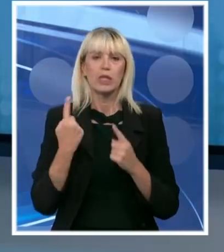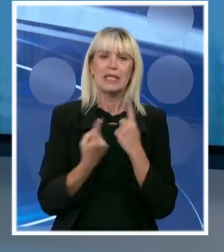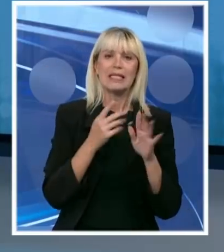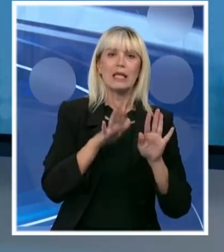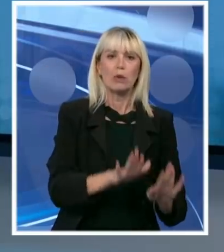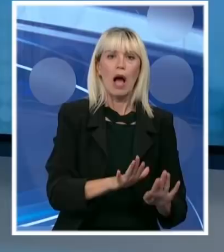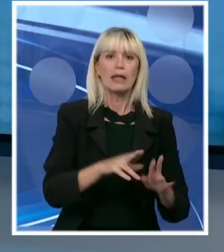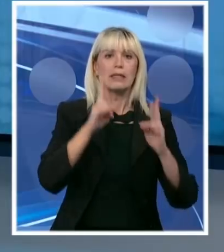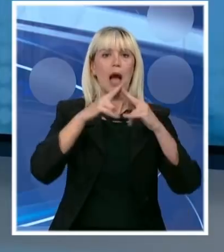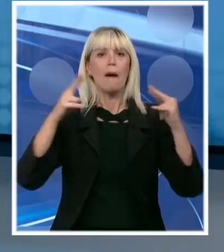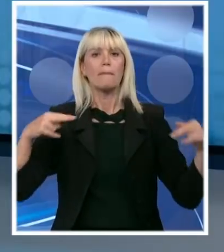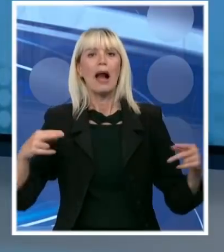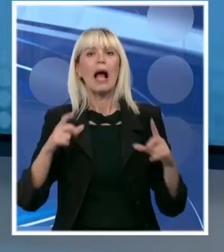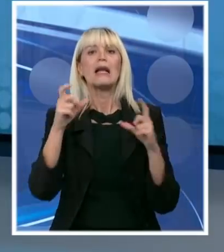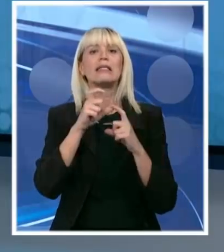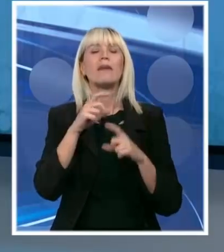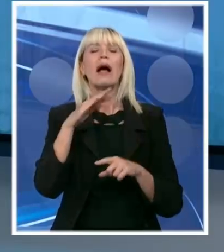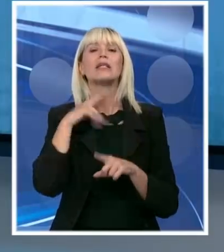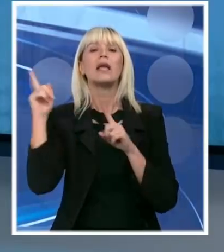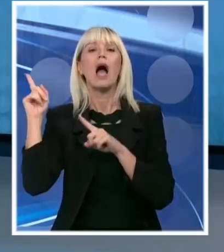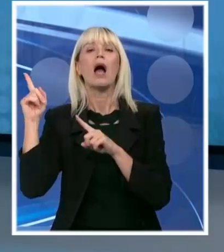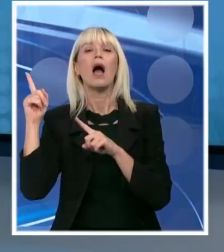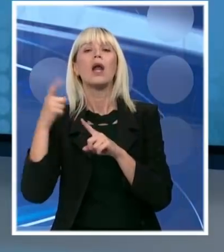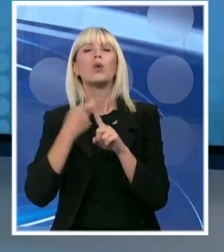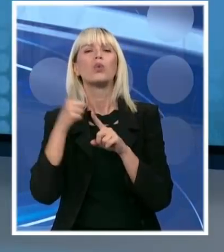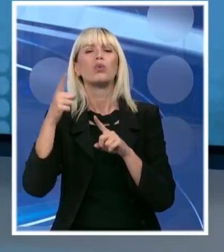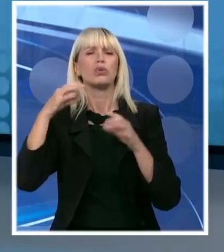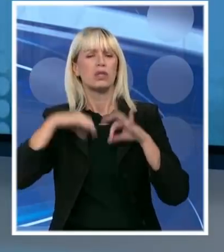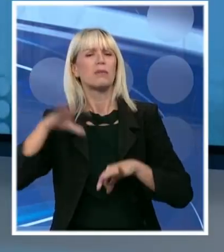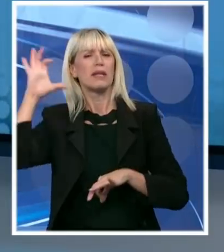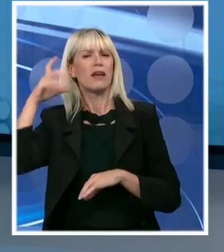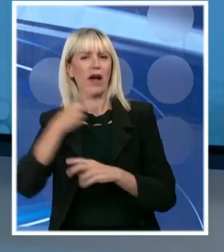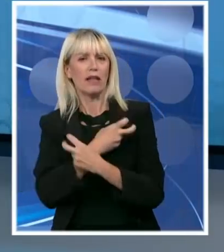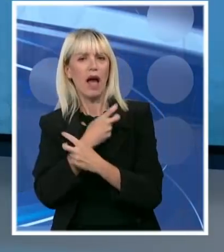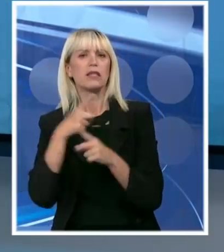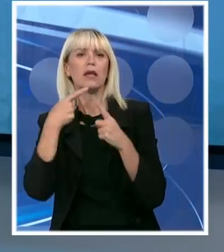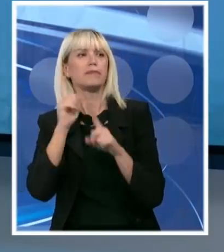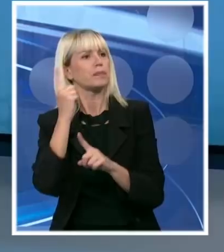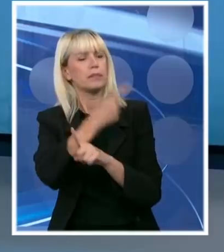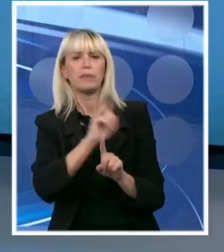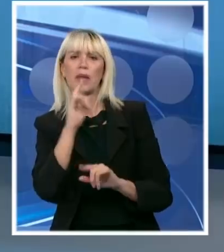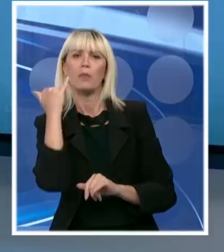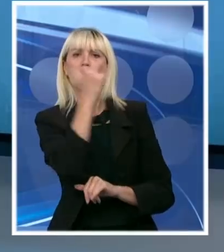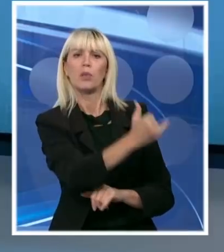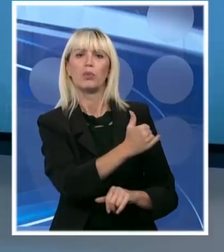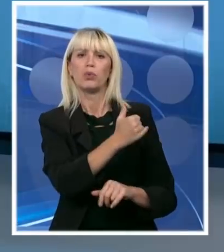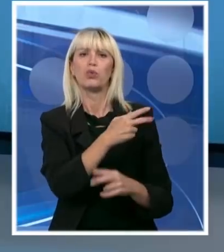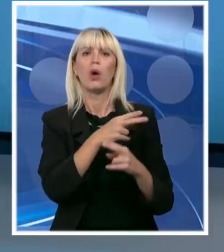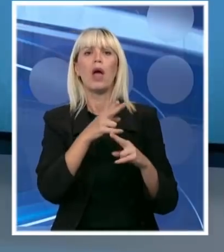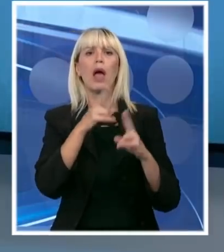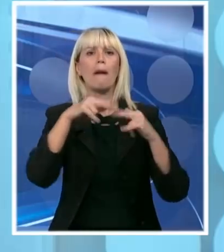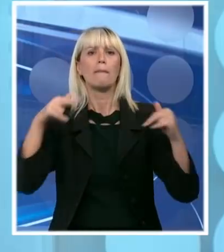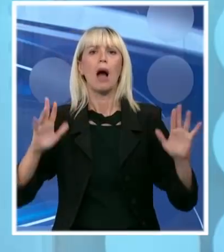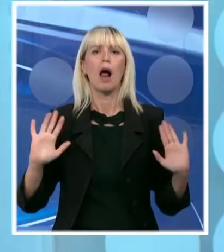Kurz jučer je rekao građanima Austrije ne putujte u zemlje Zapadnog Balkana. Granice su se ponovo zatvorile. Kada će slika biti drugačije poruke?